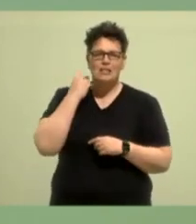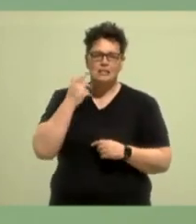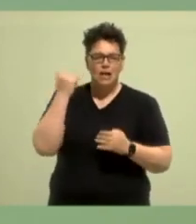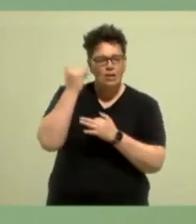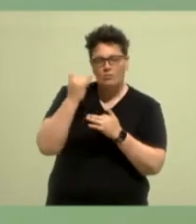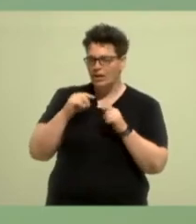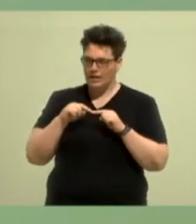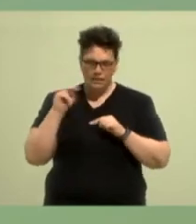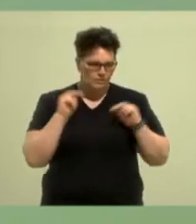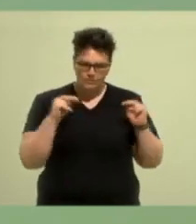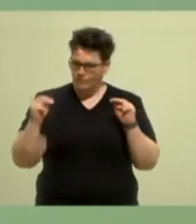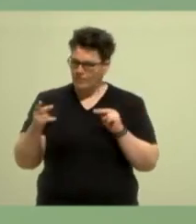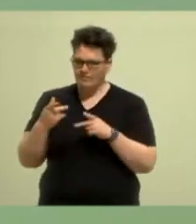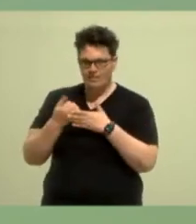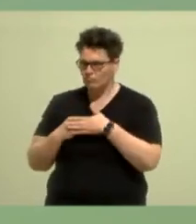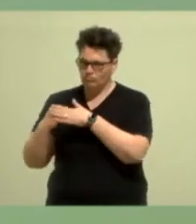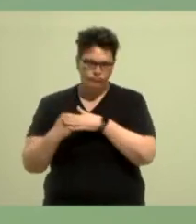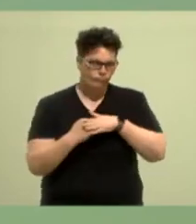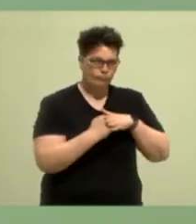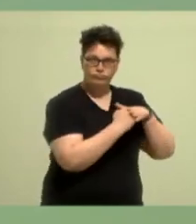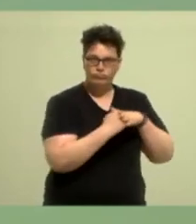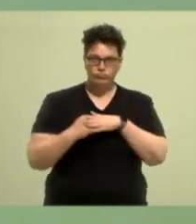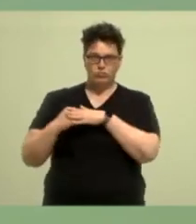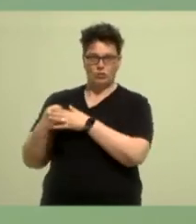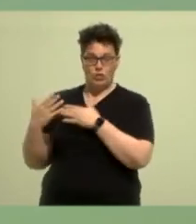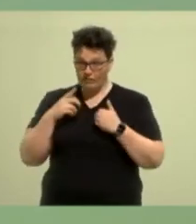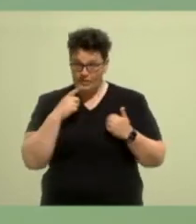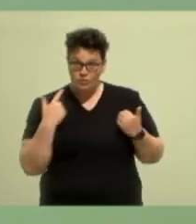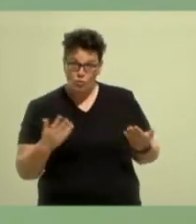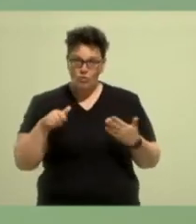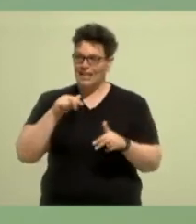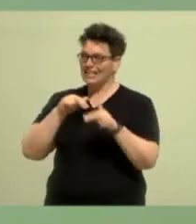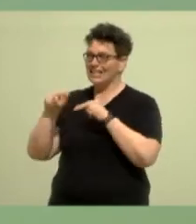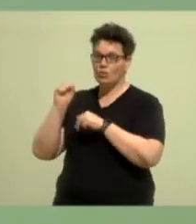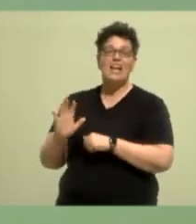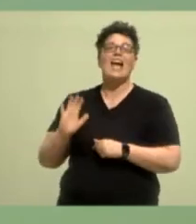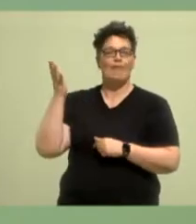stark wie irgendwie möglich zu machen, dann machen wir diese Regierung zum Erfolg.